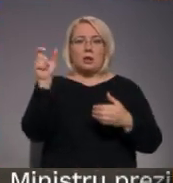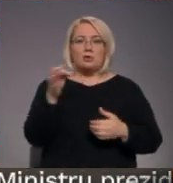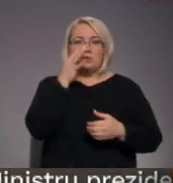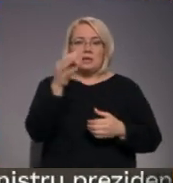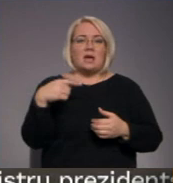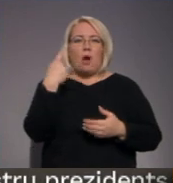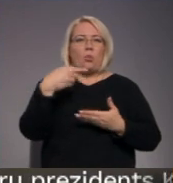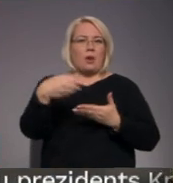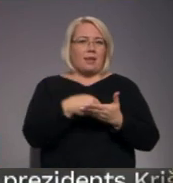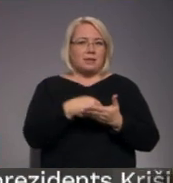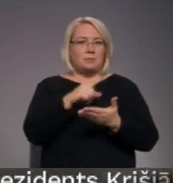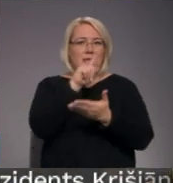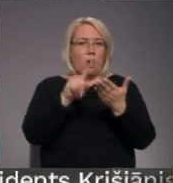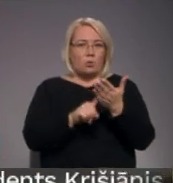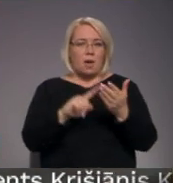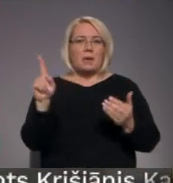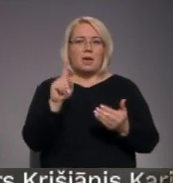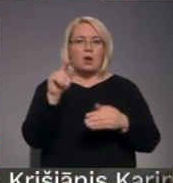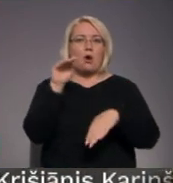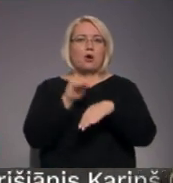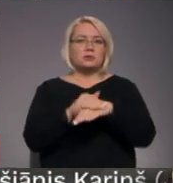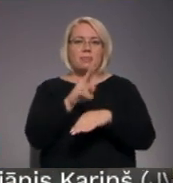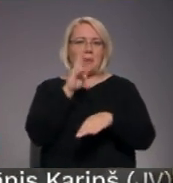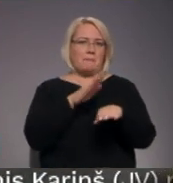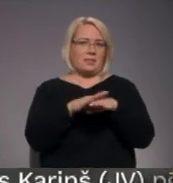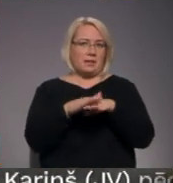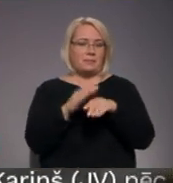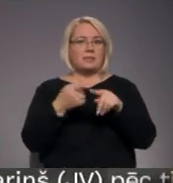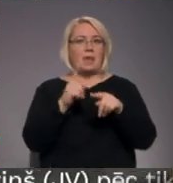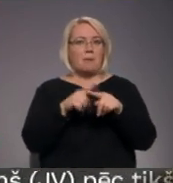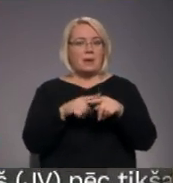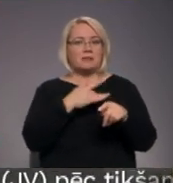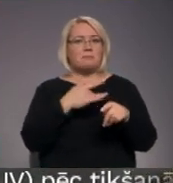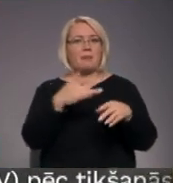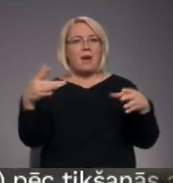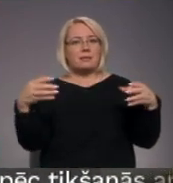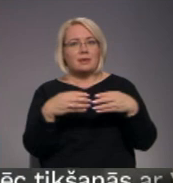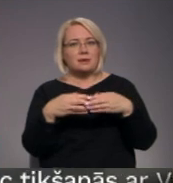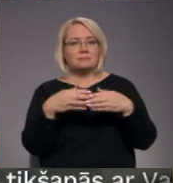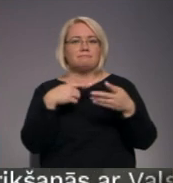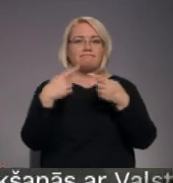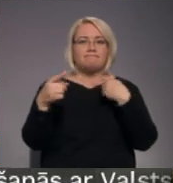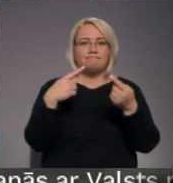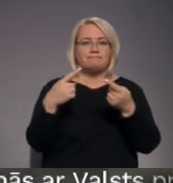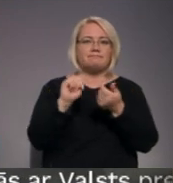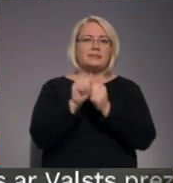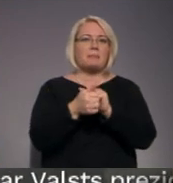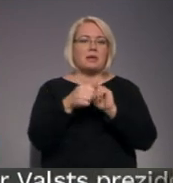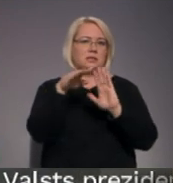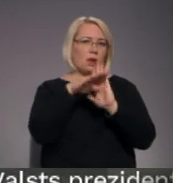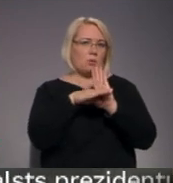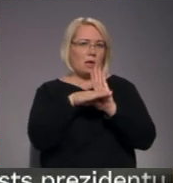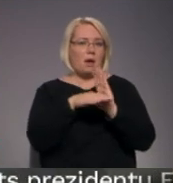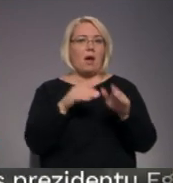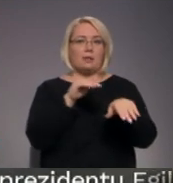autorātlīdzību jautājumā ir konstatējis nepilnības. Tāpēc koalicijas partneri pārunās iespējamās izmaiņas regulējumā. Atgādināsim, ka tieši